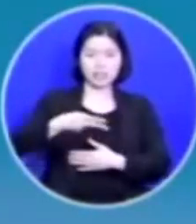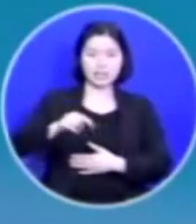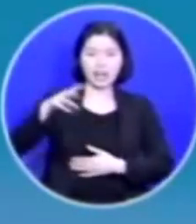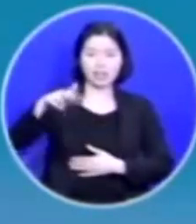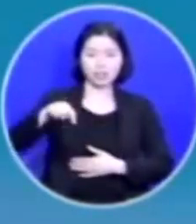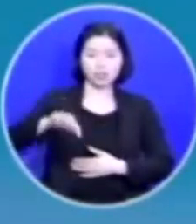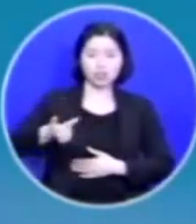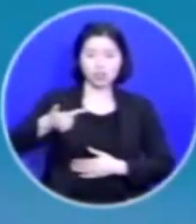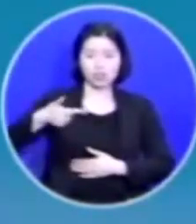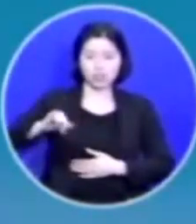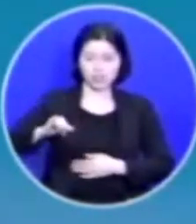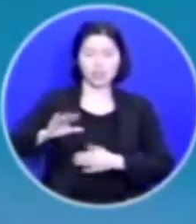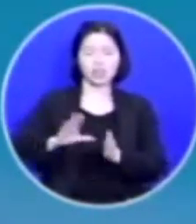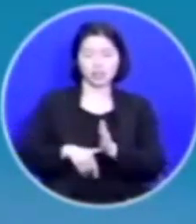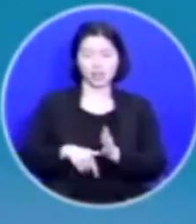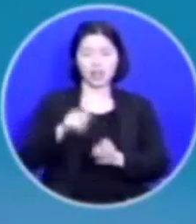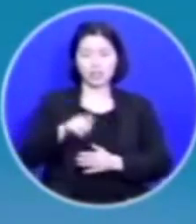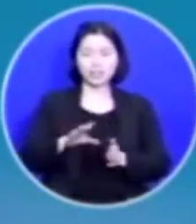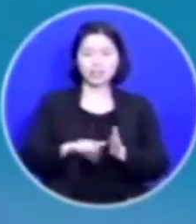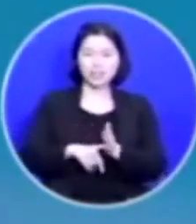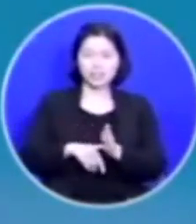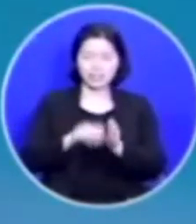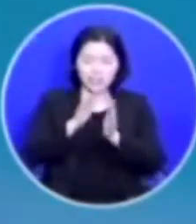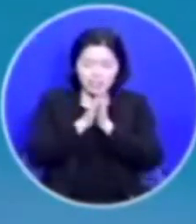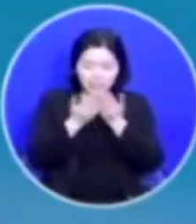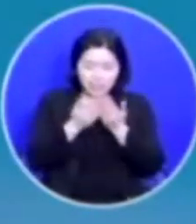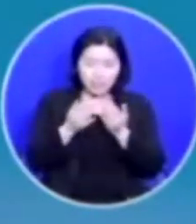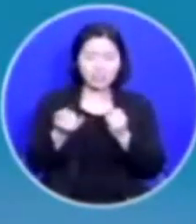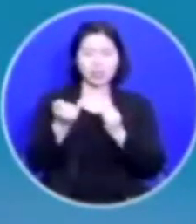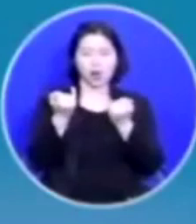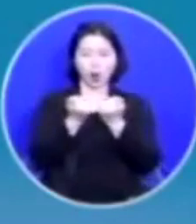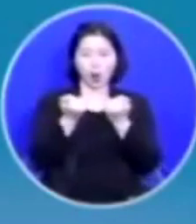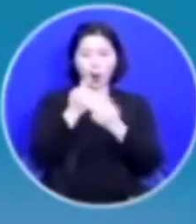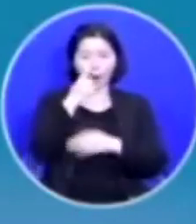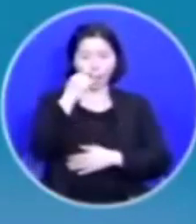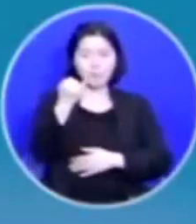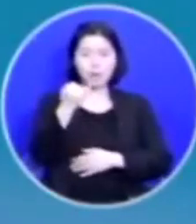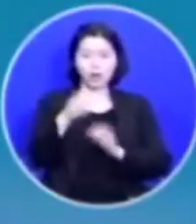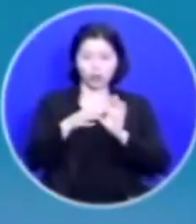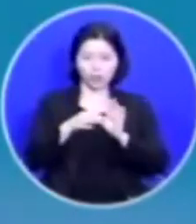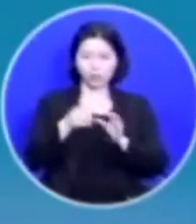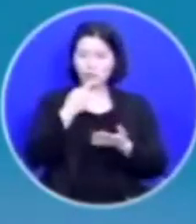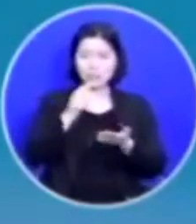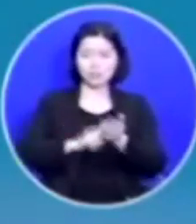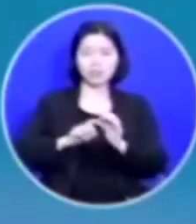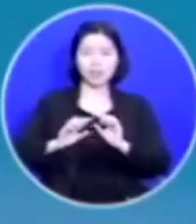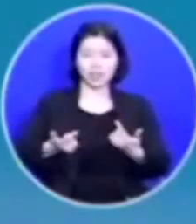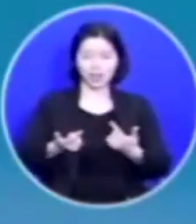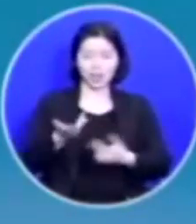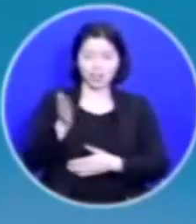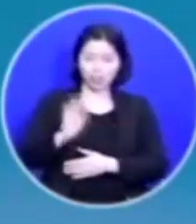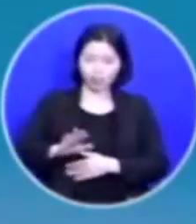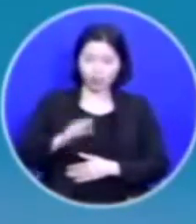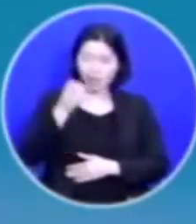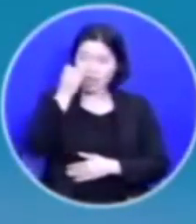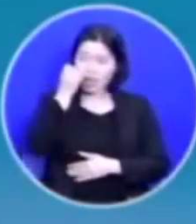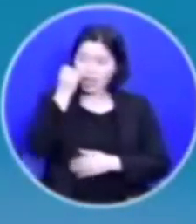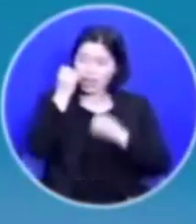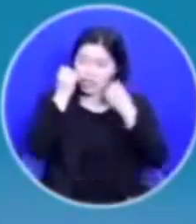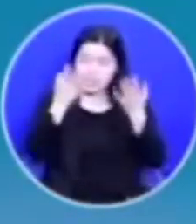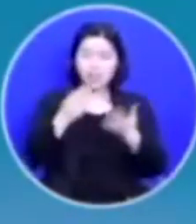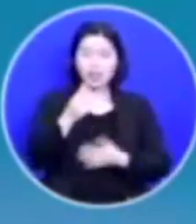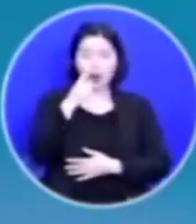그때는 친어머니와의 관계도 쉽지 않은 때입니다 새어머니 어떻게